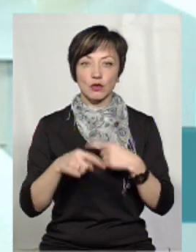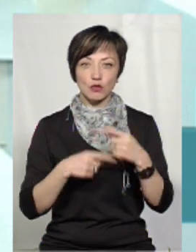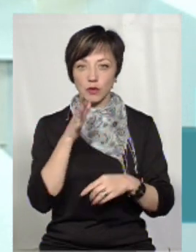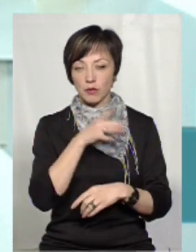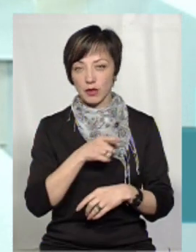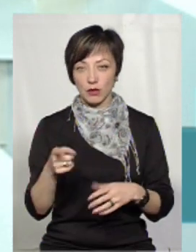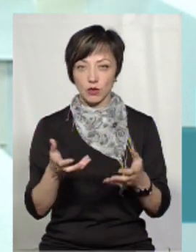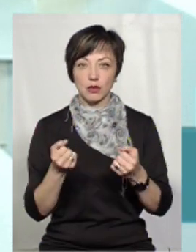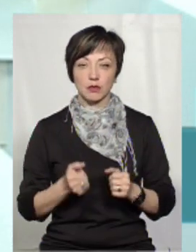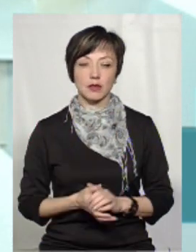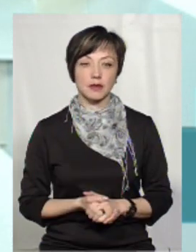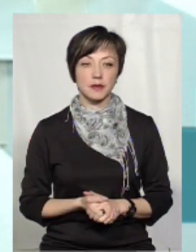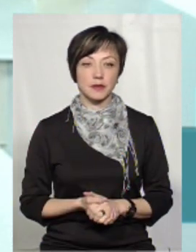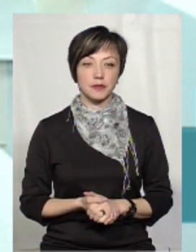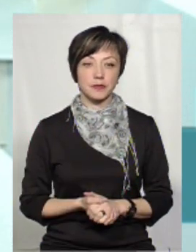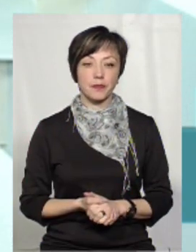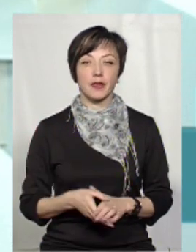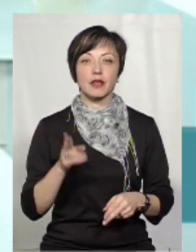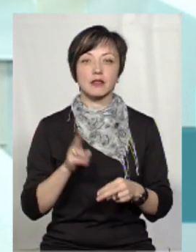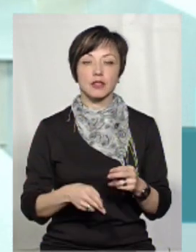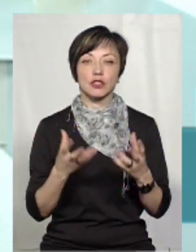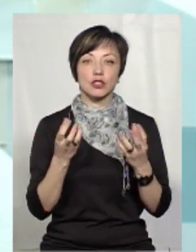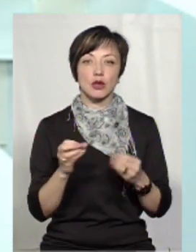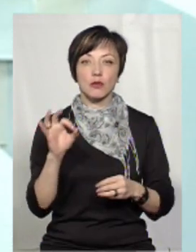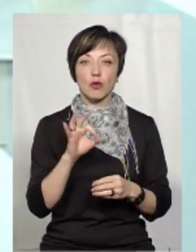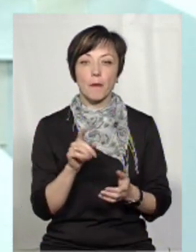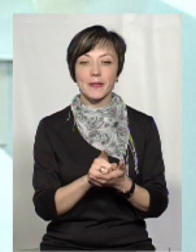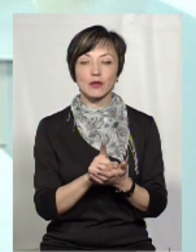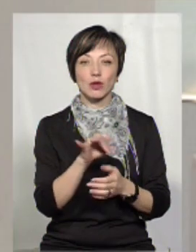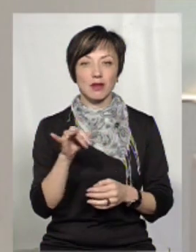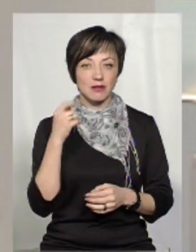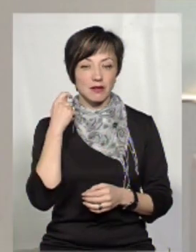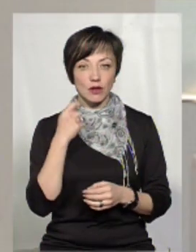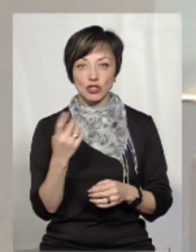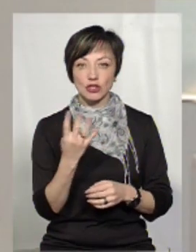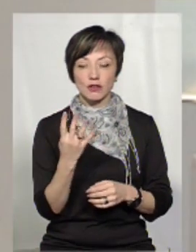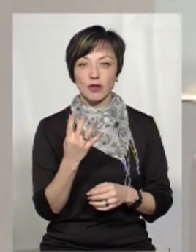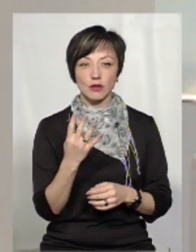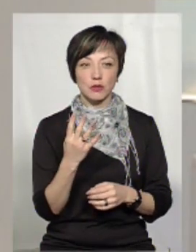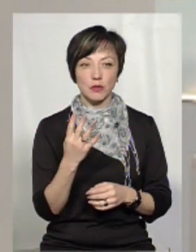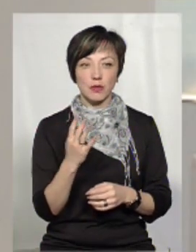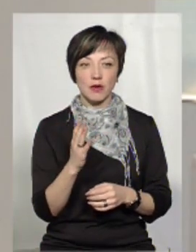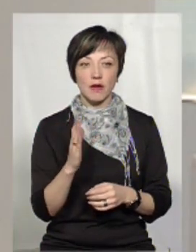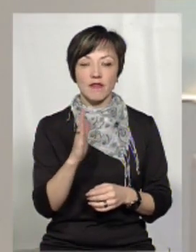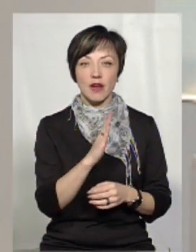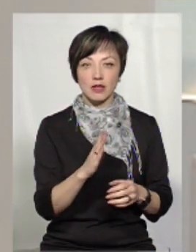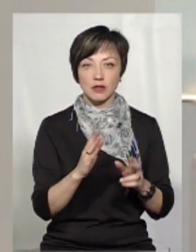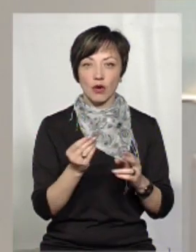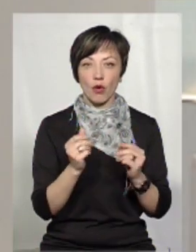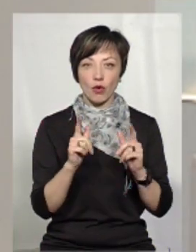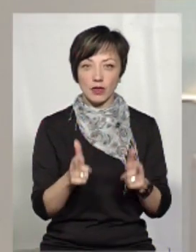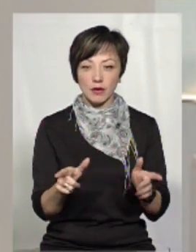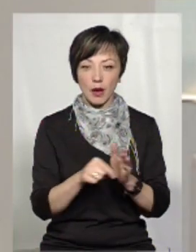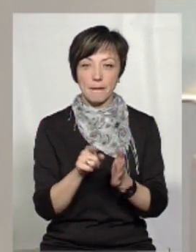наступний період вона отримає. І на завершенні ще стосовно пенсіонерів, як ми вже говорили, 4 березня, вони отримують субсидії готівкою,